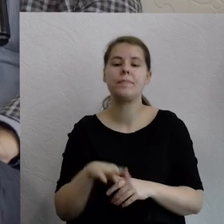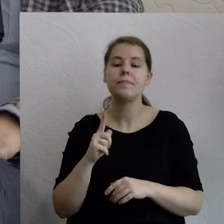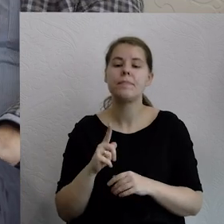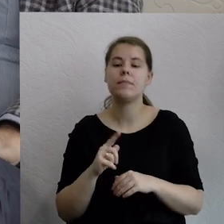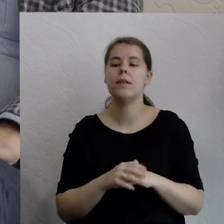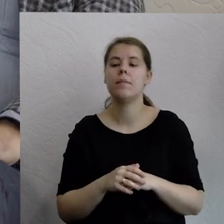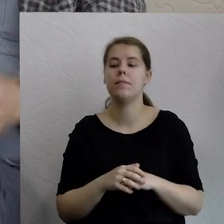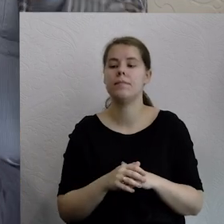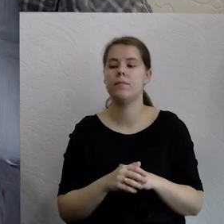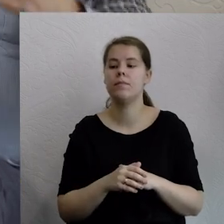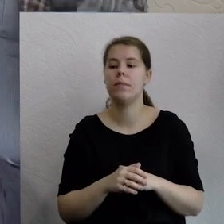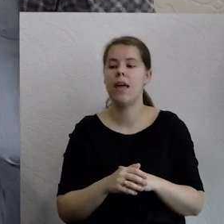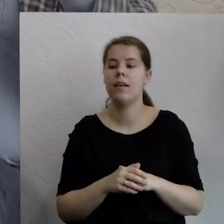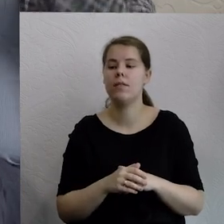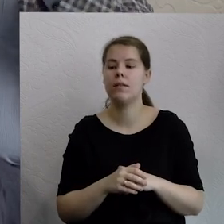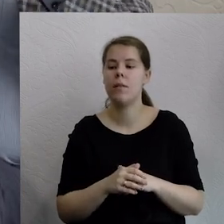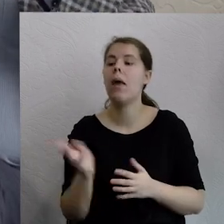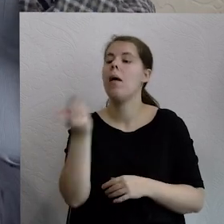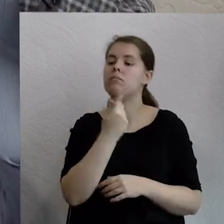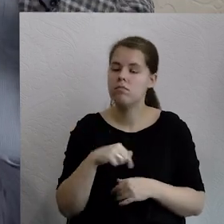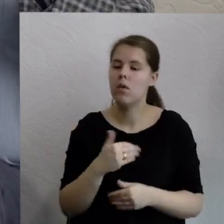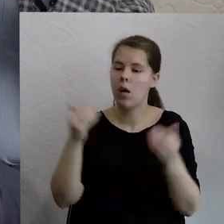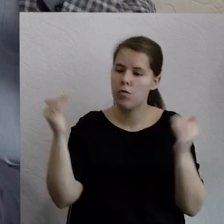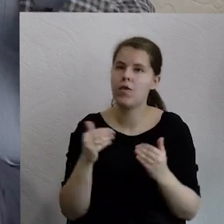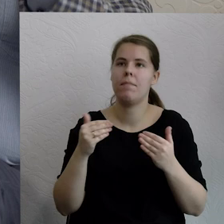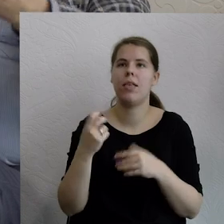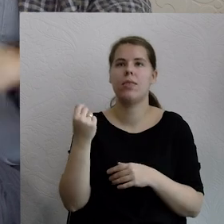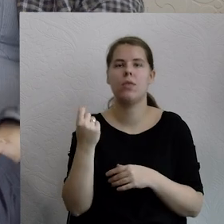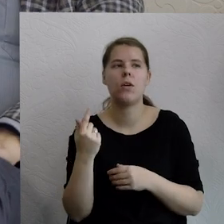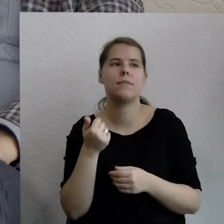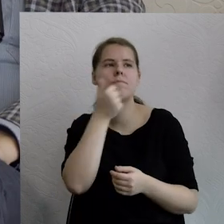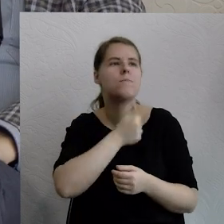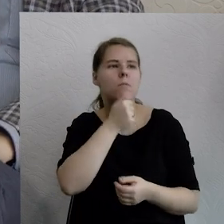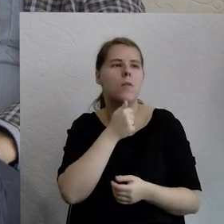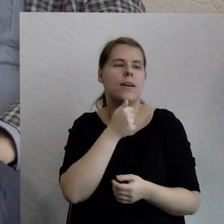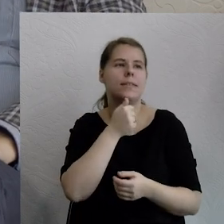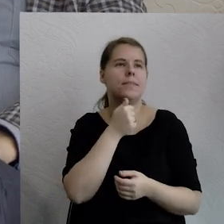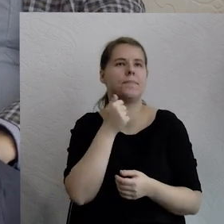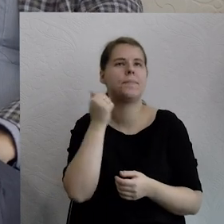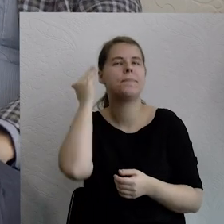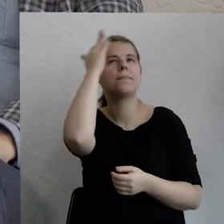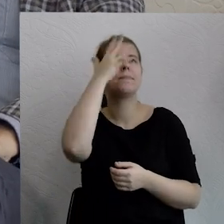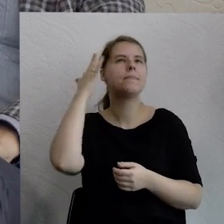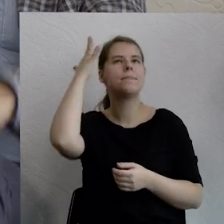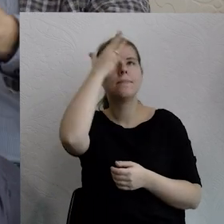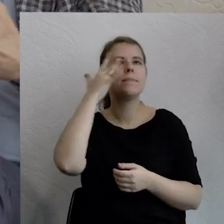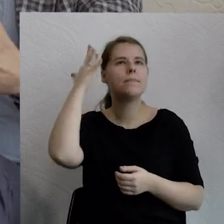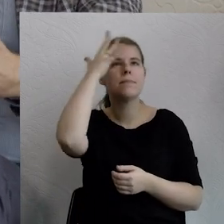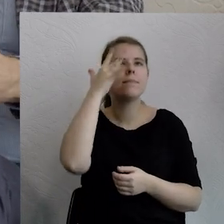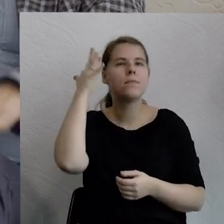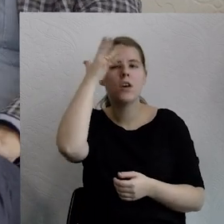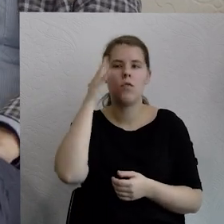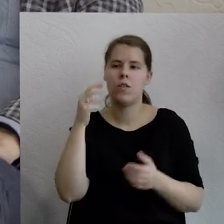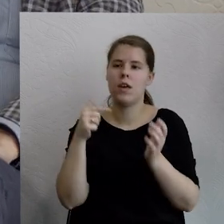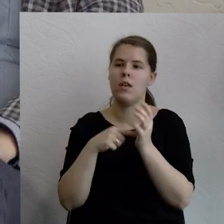także my możemy pewne skrypty też uruchomić, prawda, one nie są i pokazujące, że to nie jest, że to nie musi być